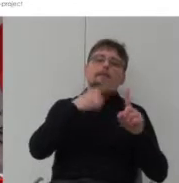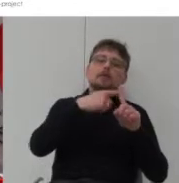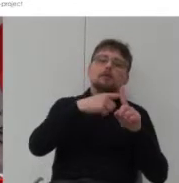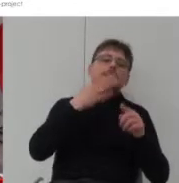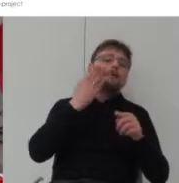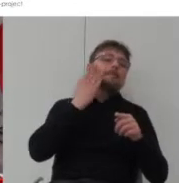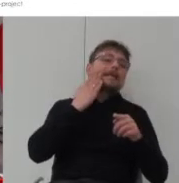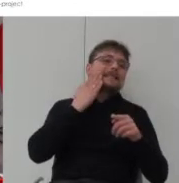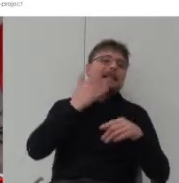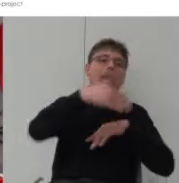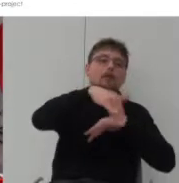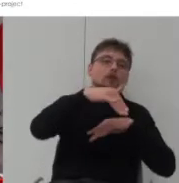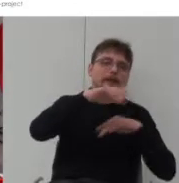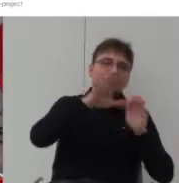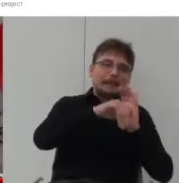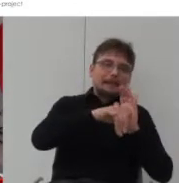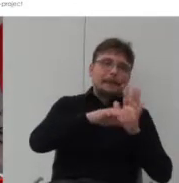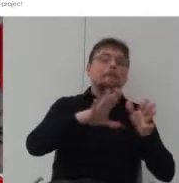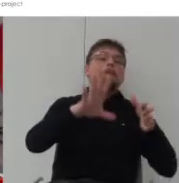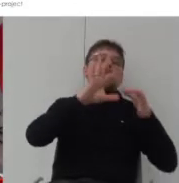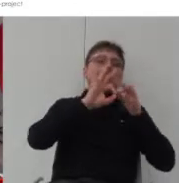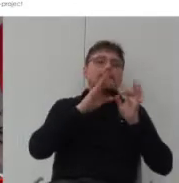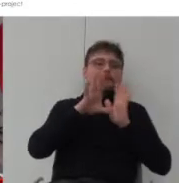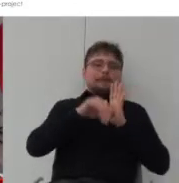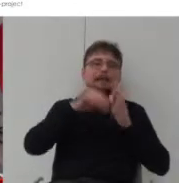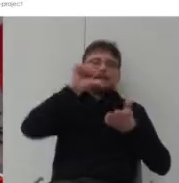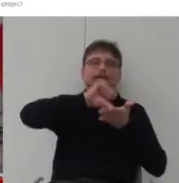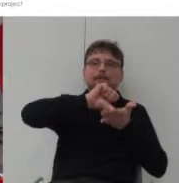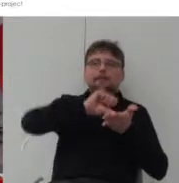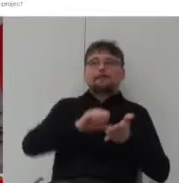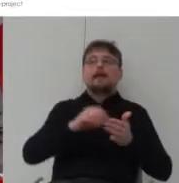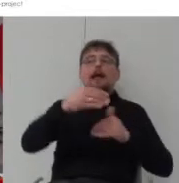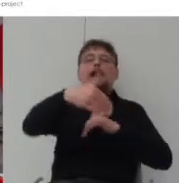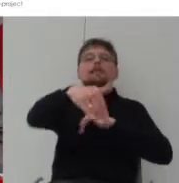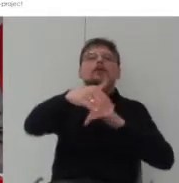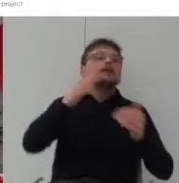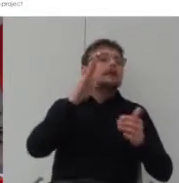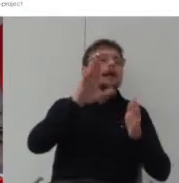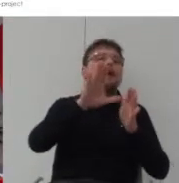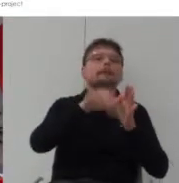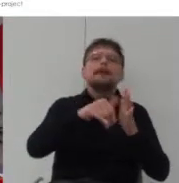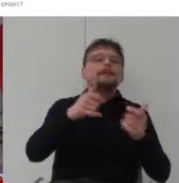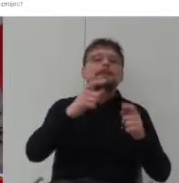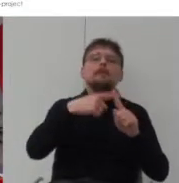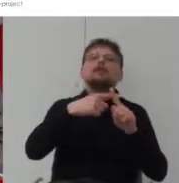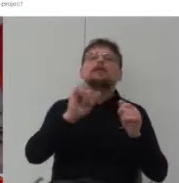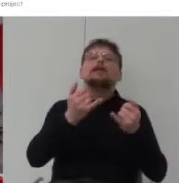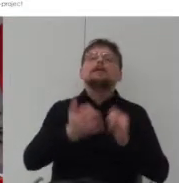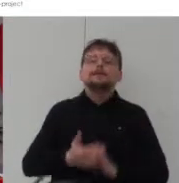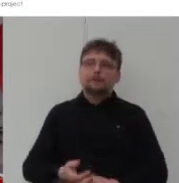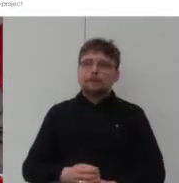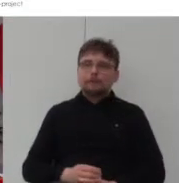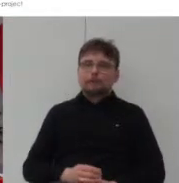miastem i mieszkaniem w mieście. Jakie są zalety mieszkania pod miastem? To przede wszystkim znaczy poza